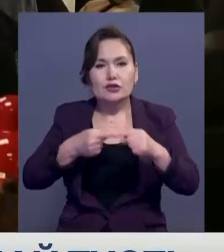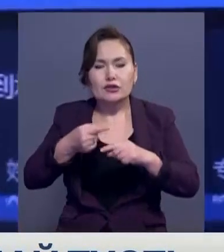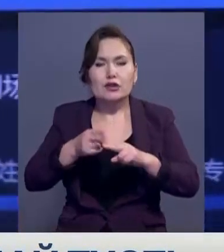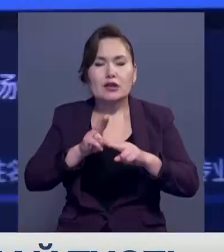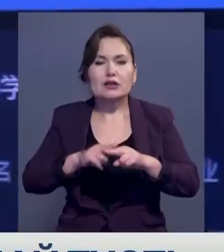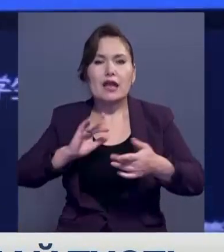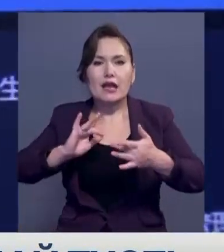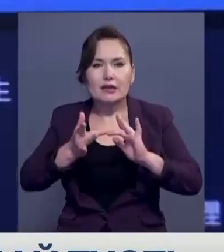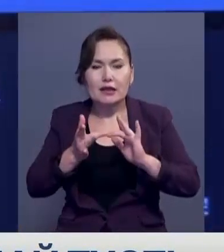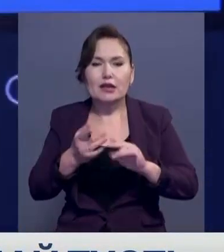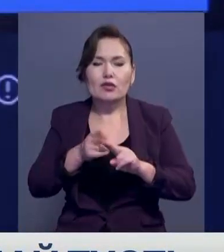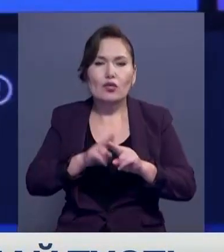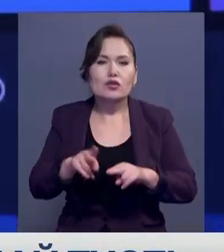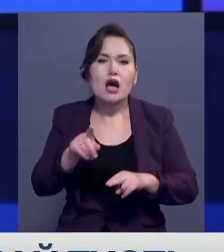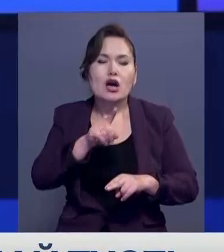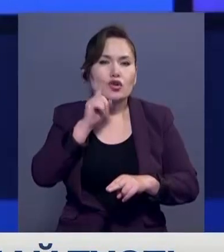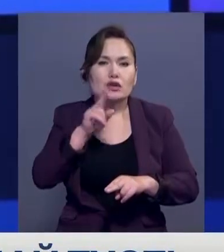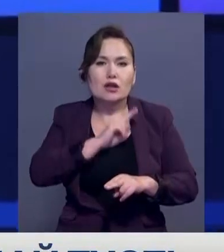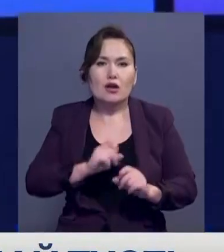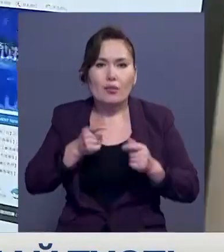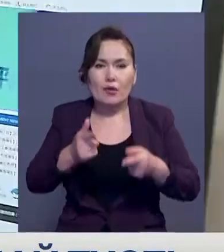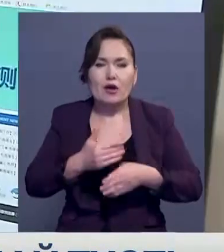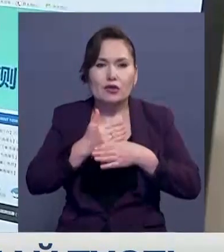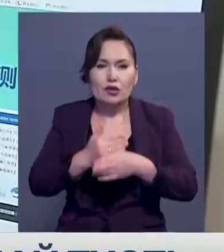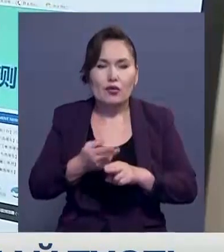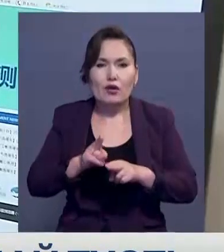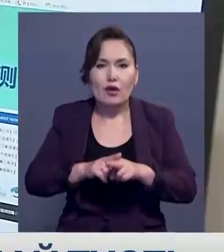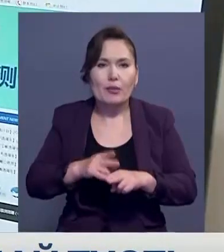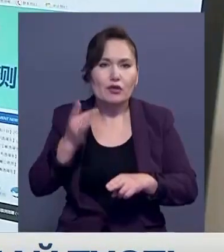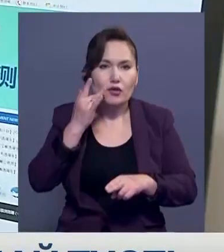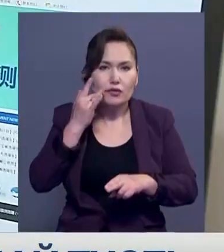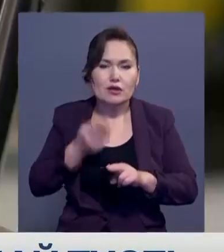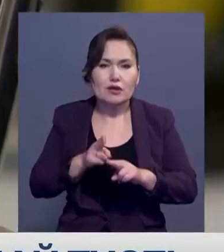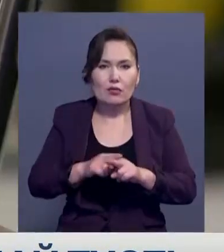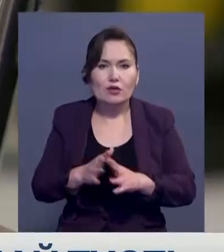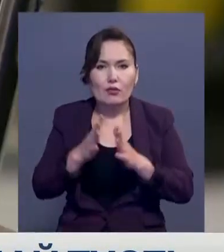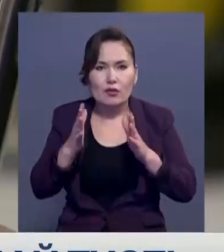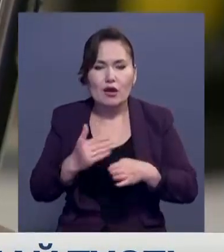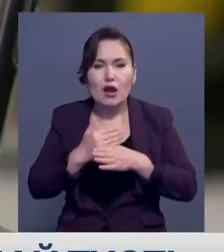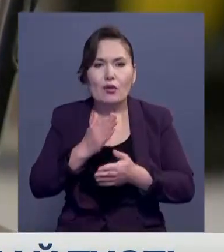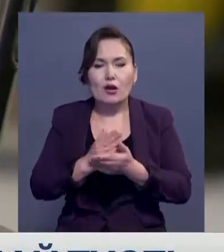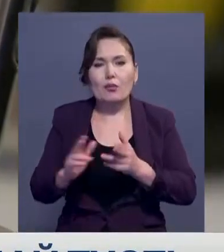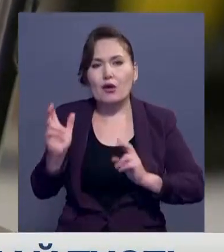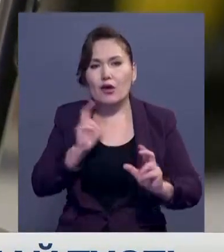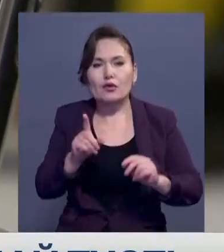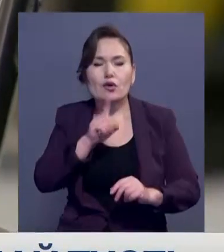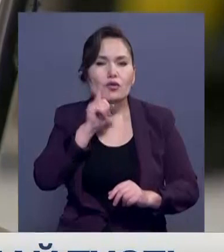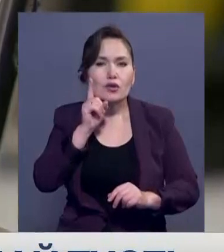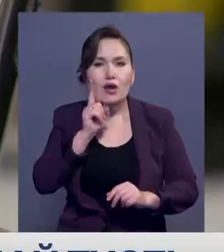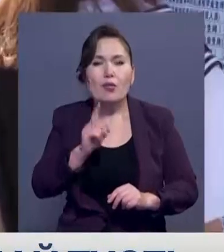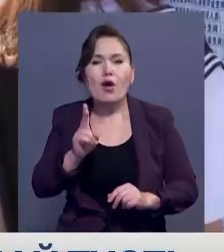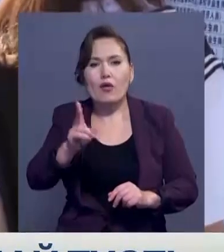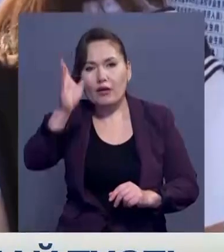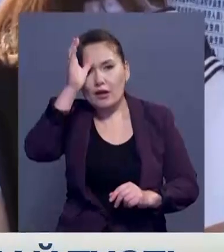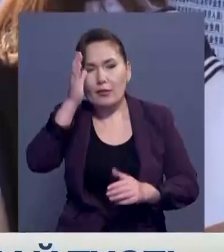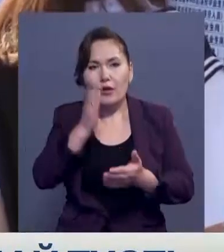үмдастарды. Тіпті әр оқу орнында студенттеріне жұмыссызды етін жауапты тұлғаларты тағайындаған. Университеттерді жоғары білімі бар адамдарды